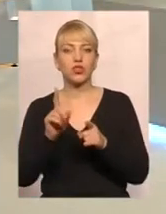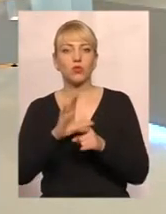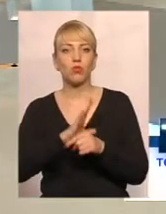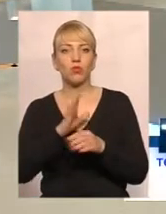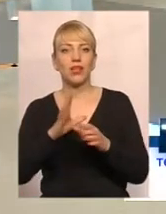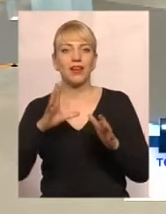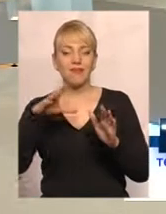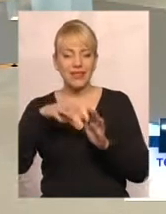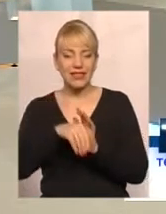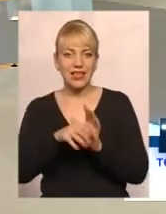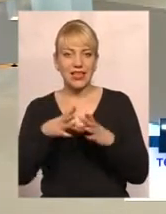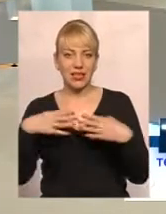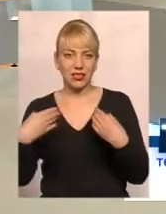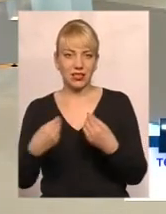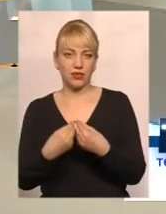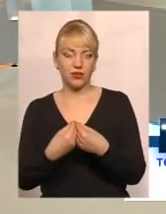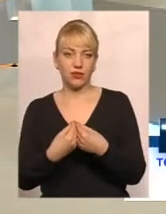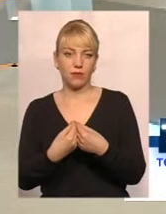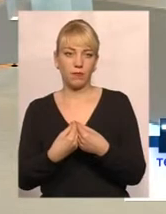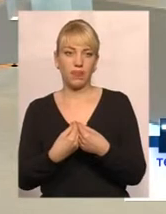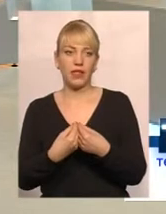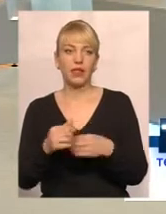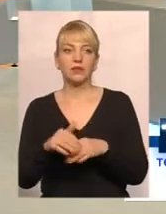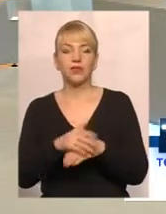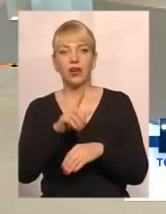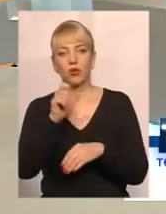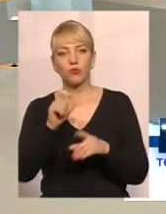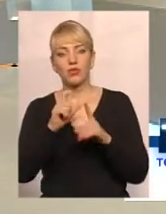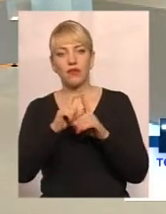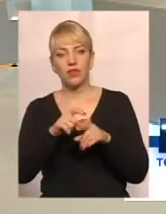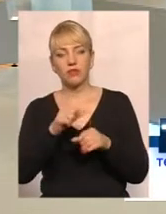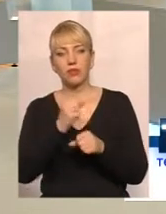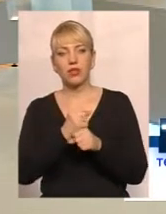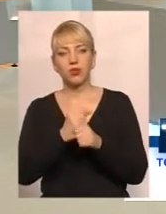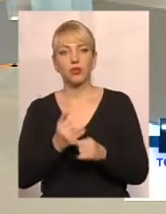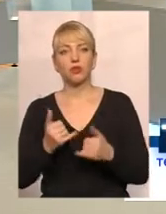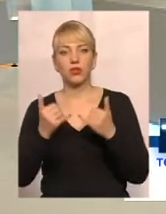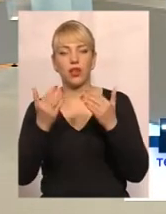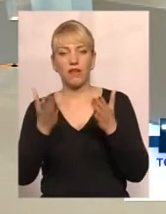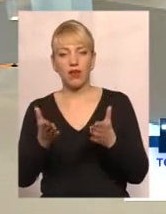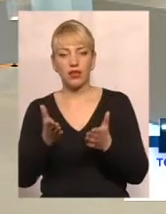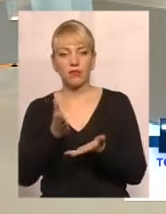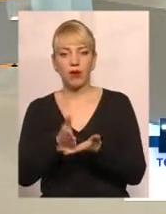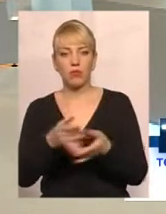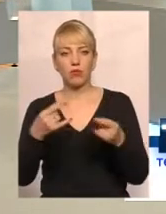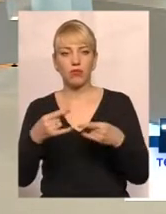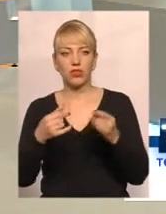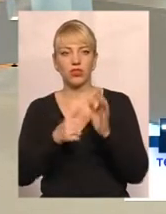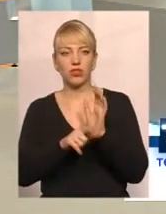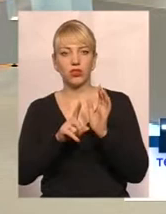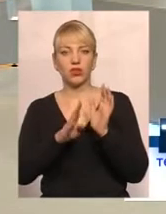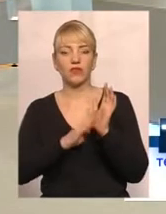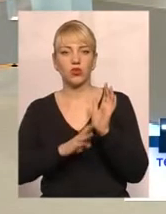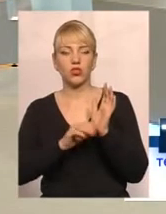на яку було призначено субсидія. Дякую за відповідь. Нагадую, працюємо для вас у прямому ефірі 61 90